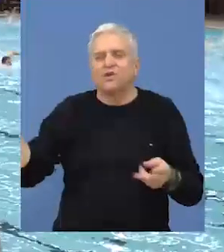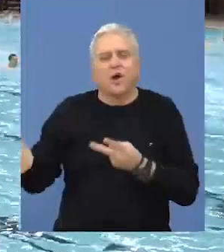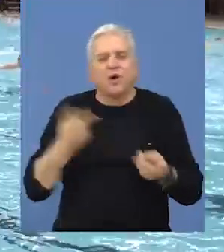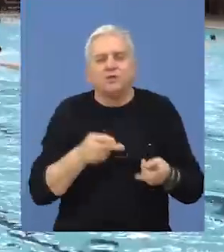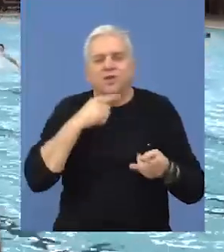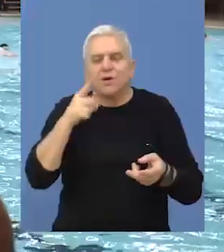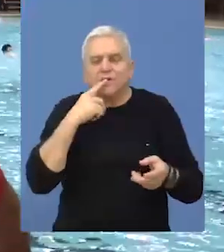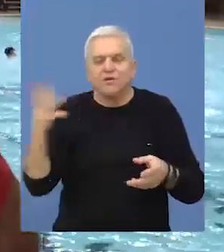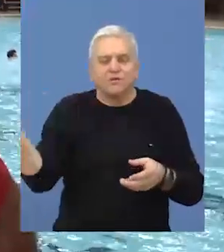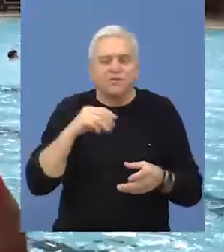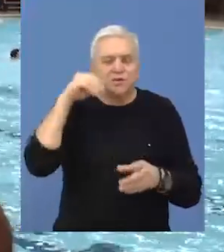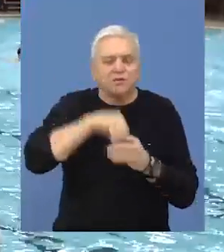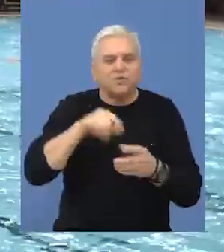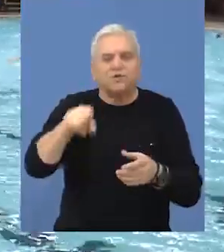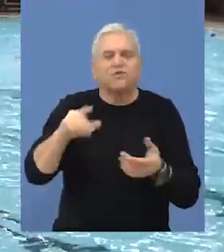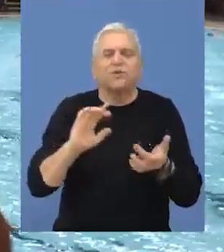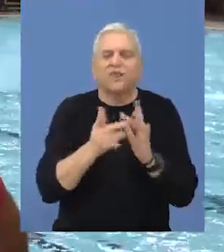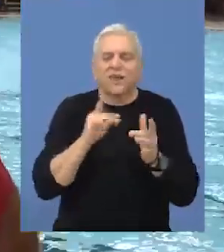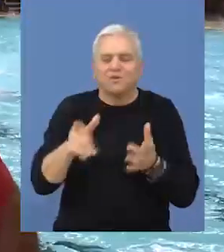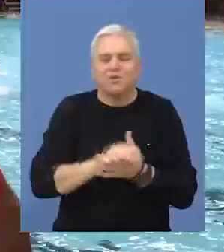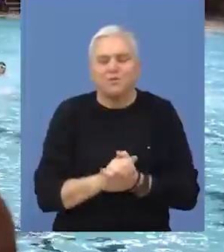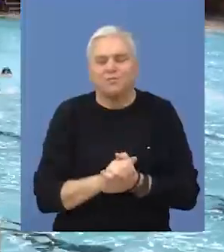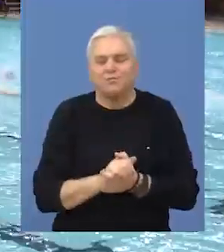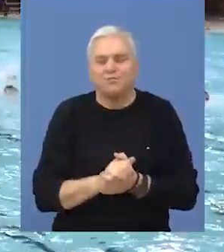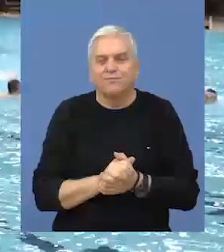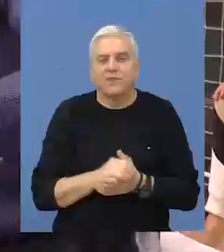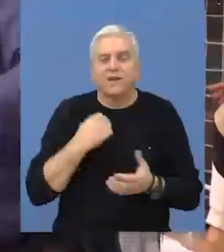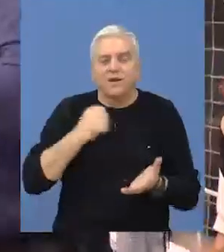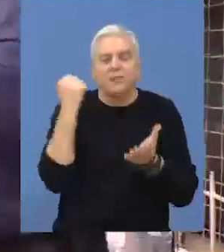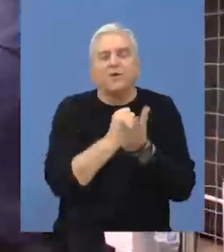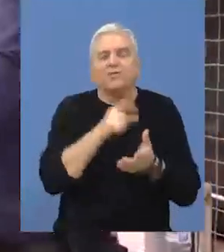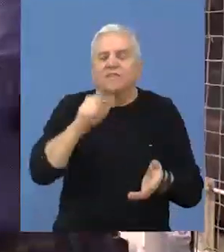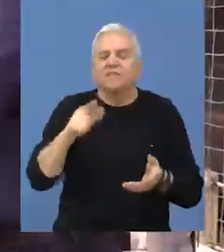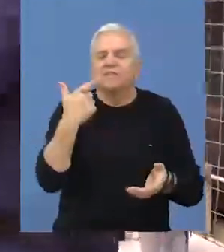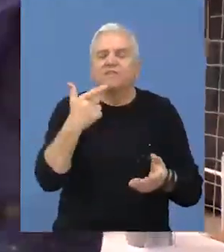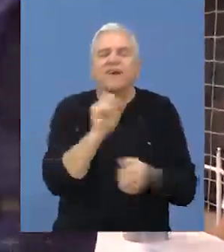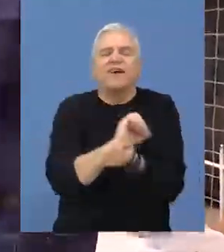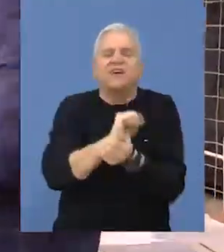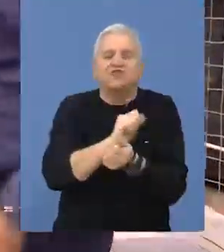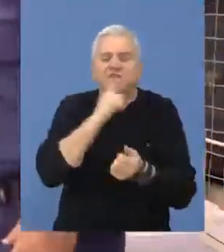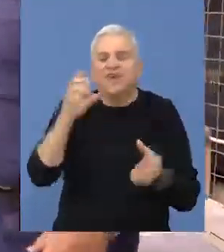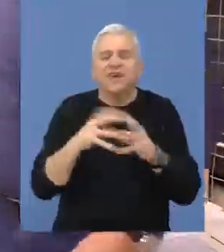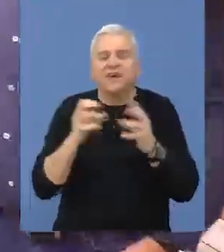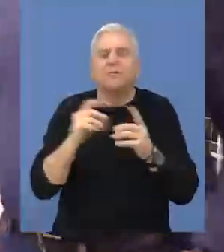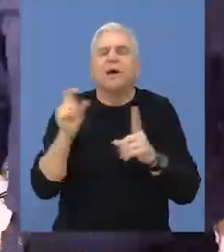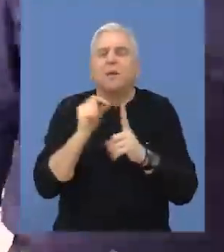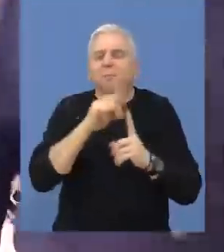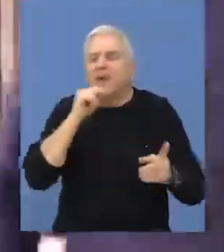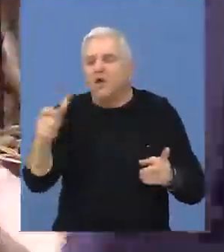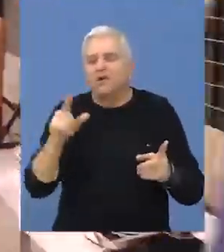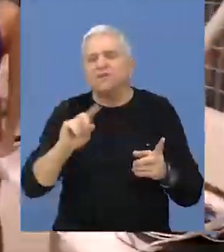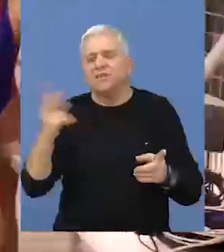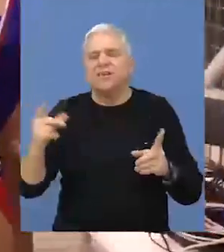gostiju koji su učestvovali na ovom turniru. Poznato je da su bile dve grčke ekipe Panionios i